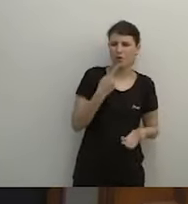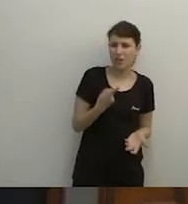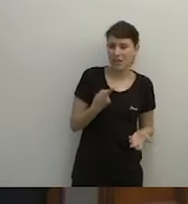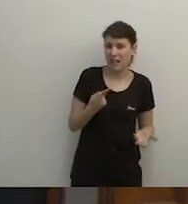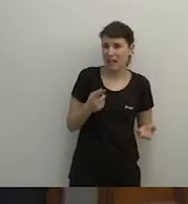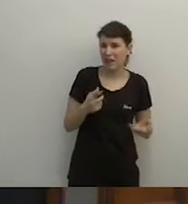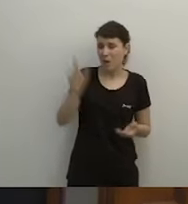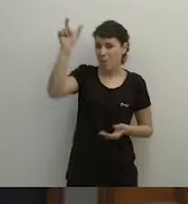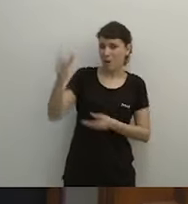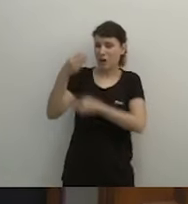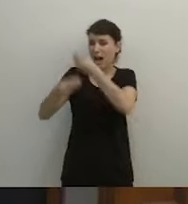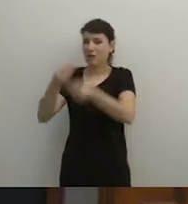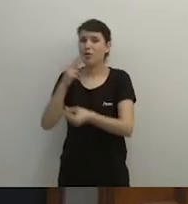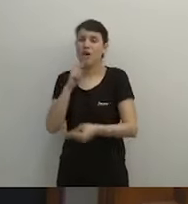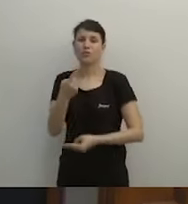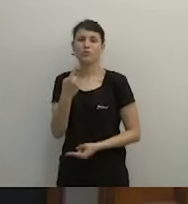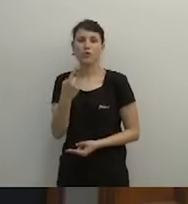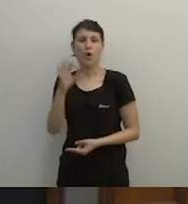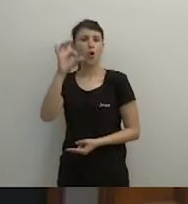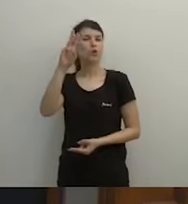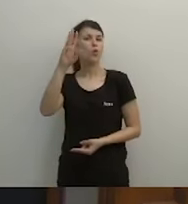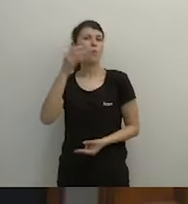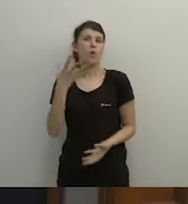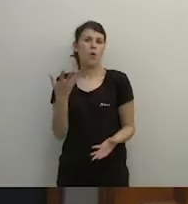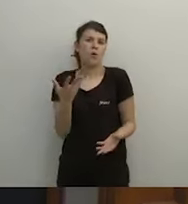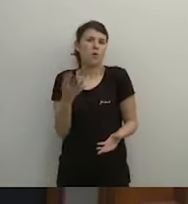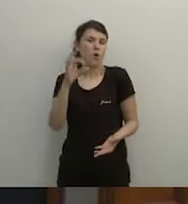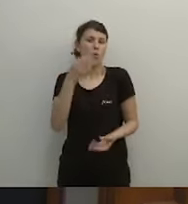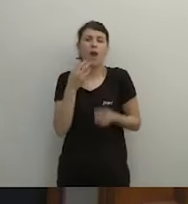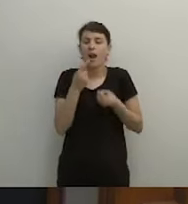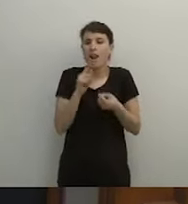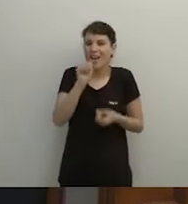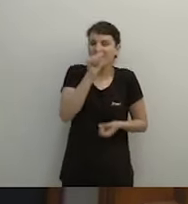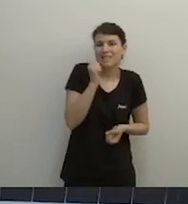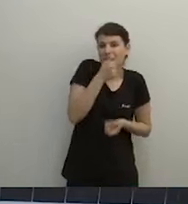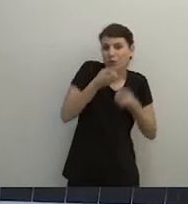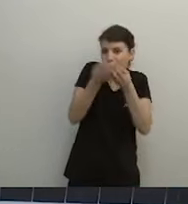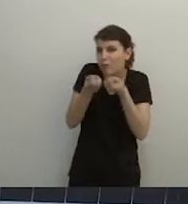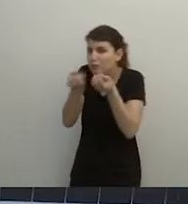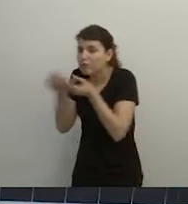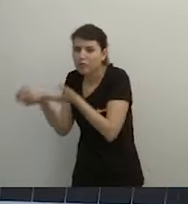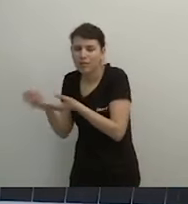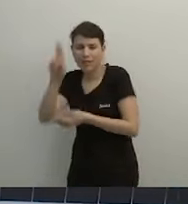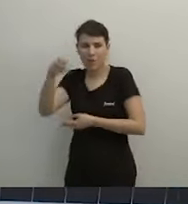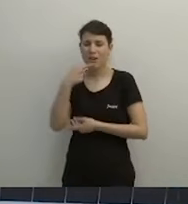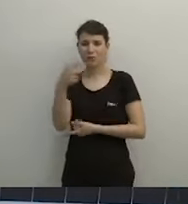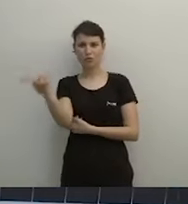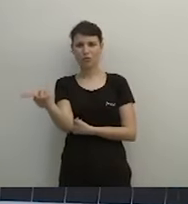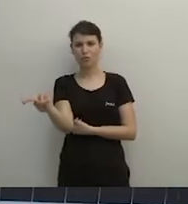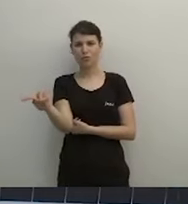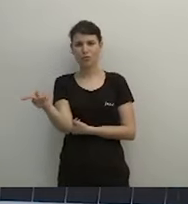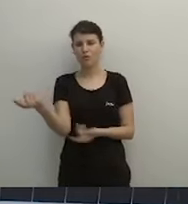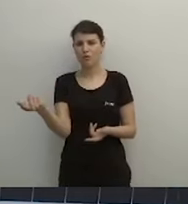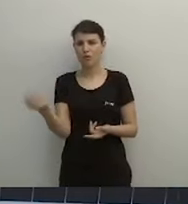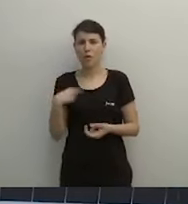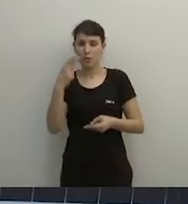és seu, Soplón, lo de Soplón, Alejandro, lo de Soplón ho ha proposat vostè, segons els seus companys, han dit